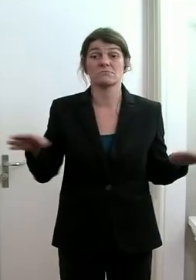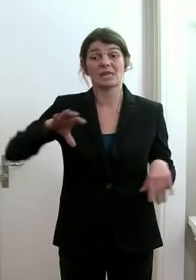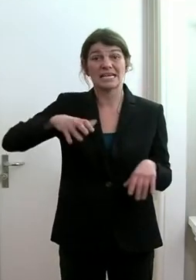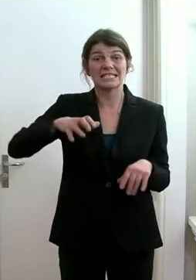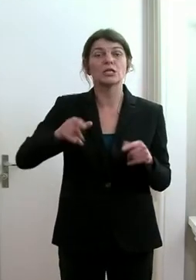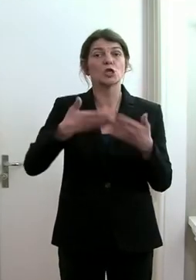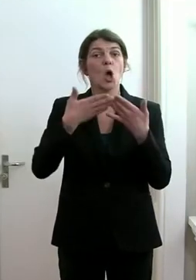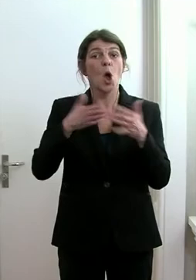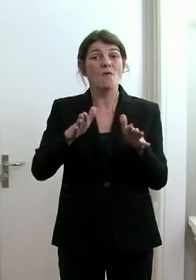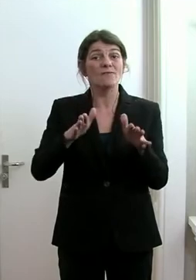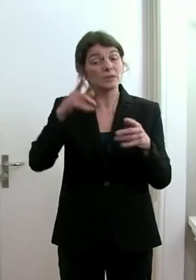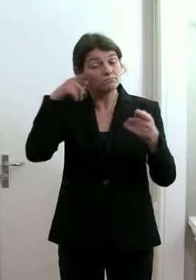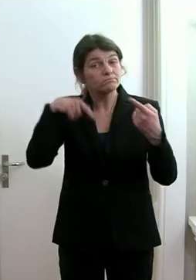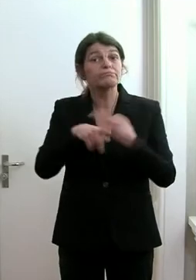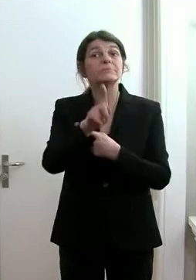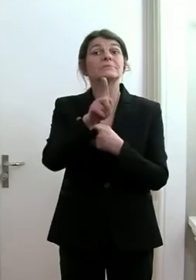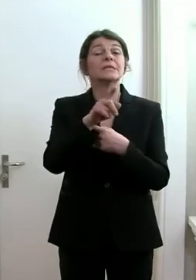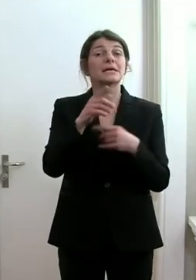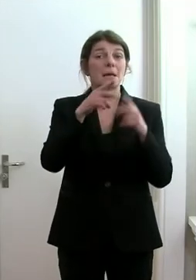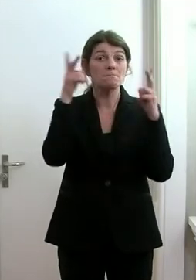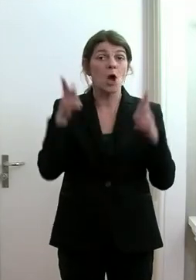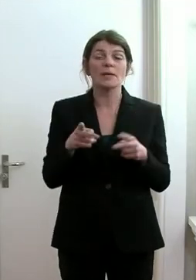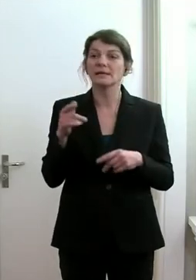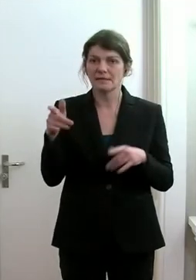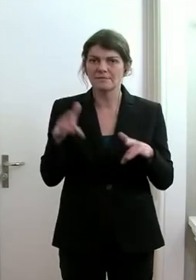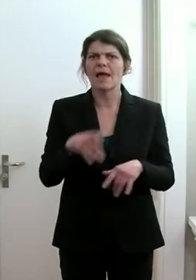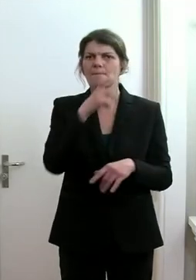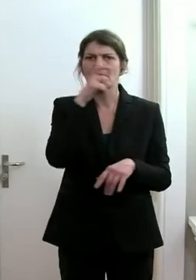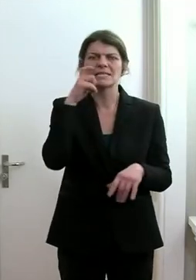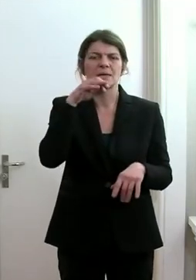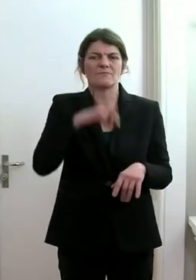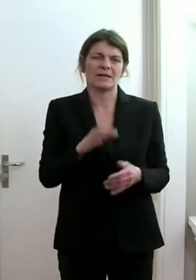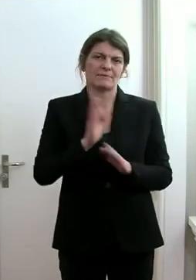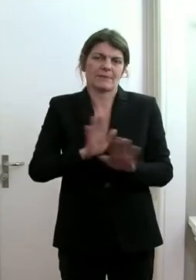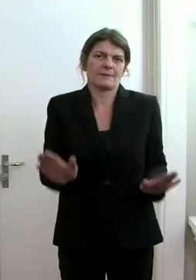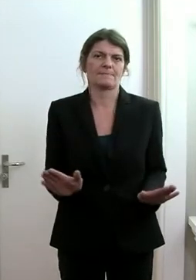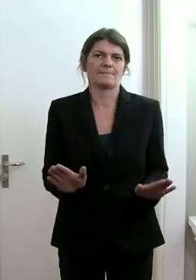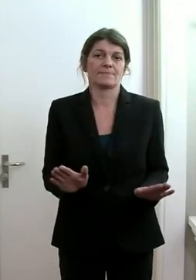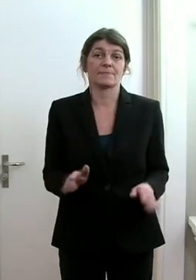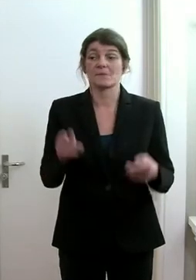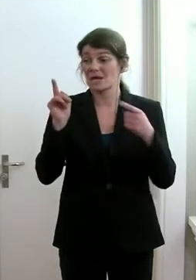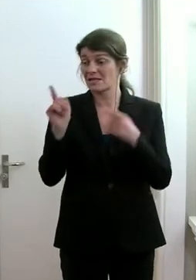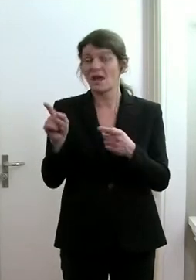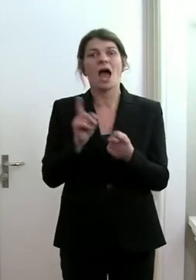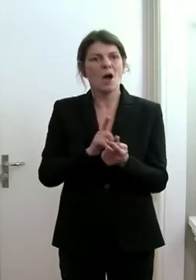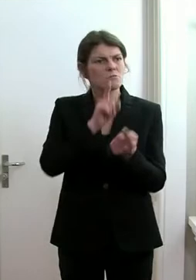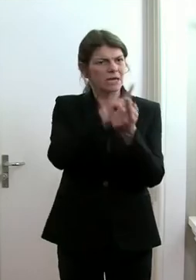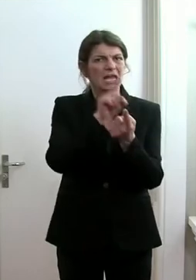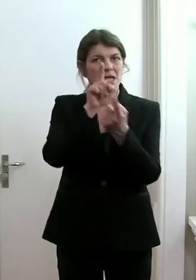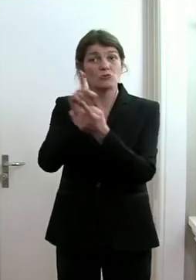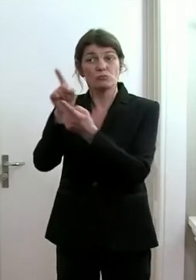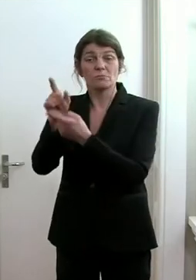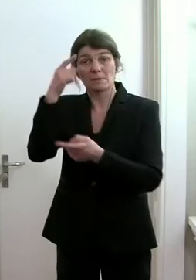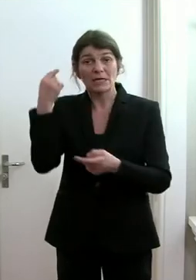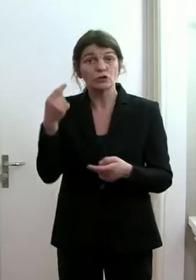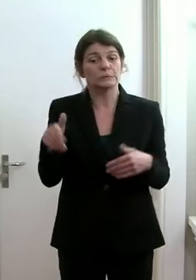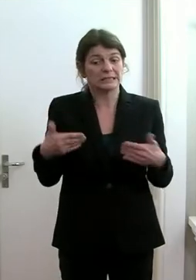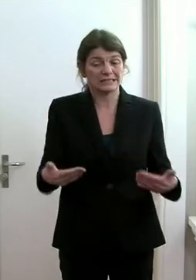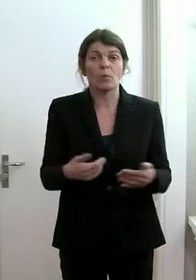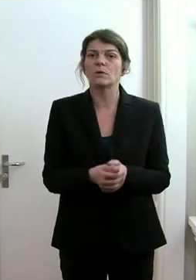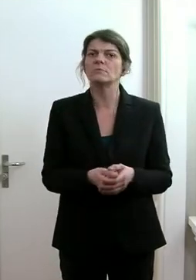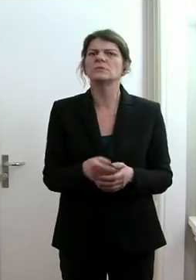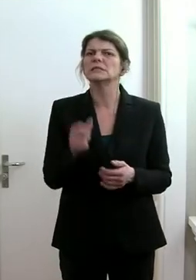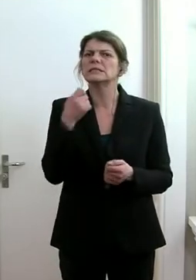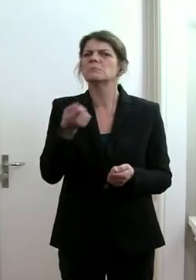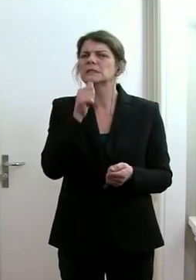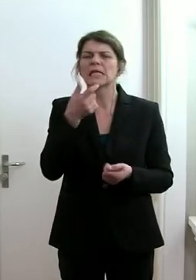öffentlich zugängliches Gebäude. Dort hat man Masken zu tragen. Also, dass auch dort die Begegnung zwischen den Menschen so ist, dass es keine